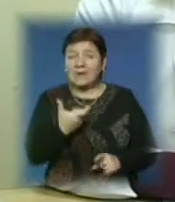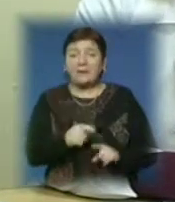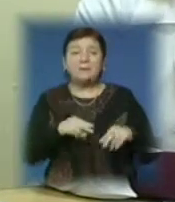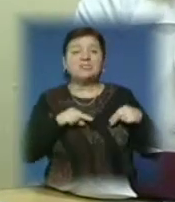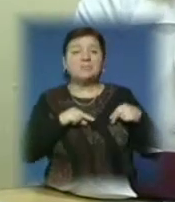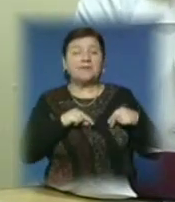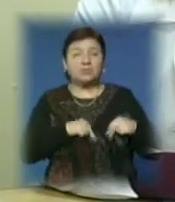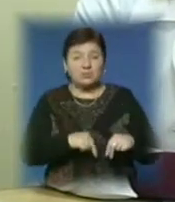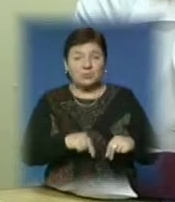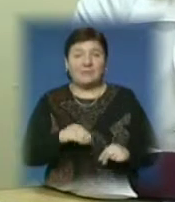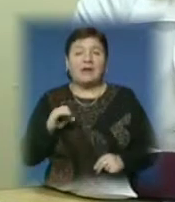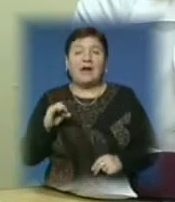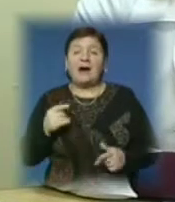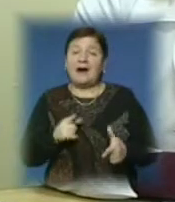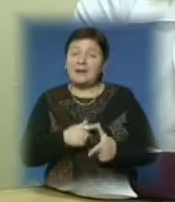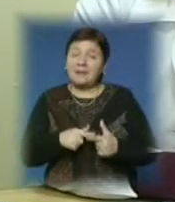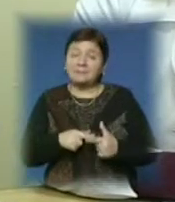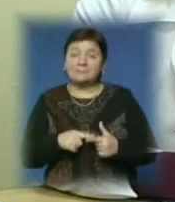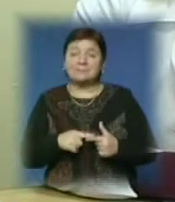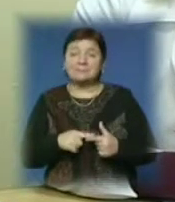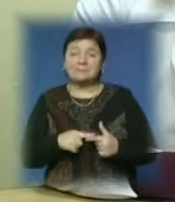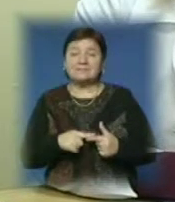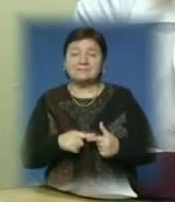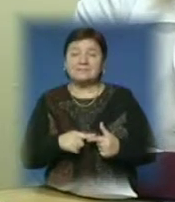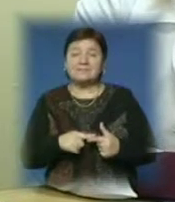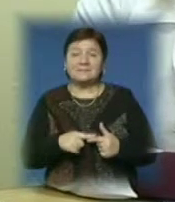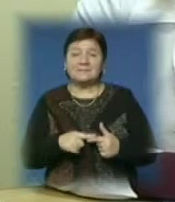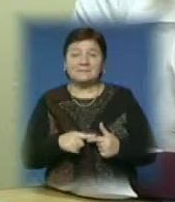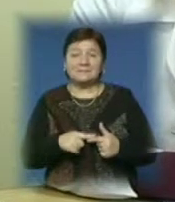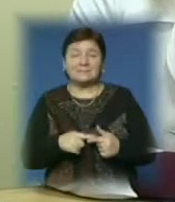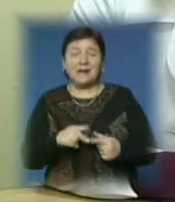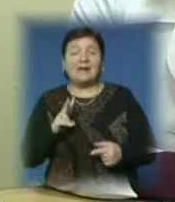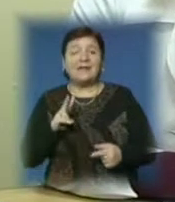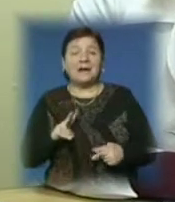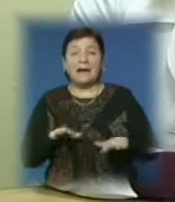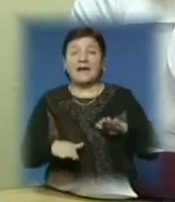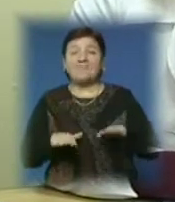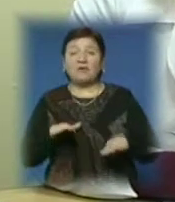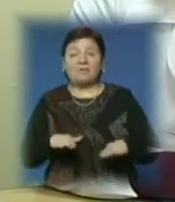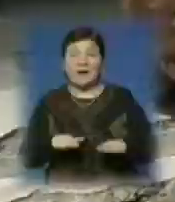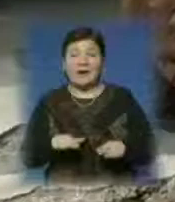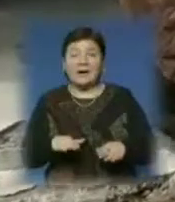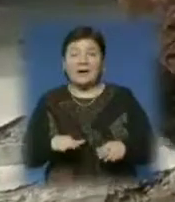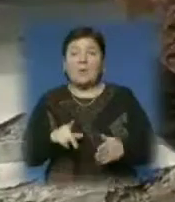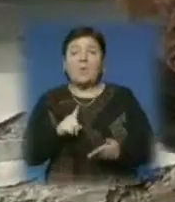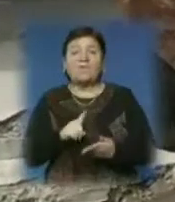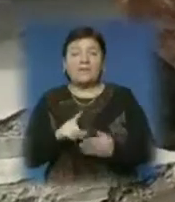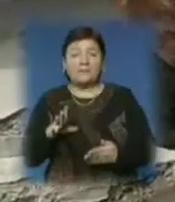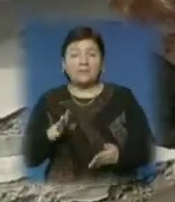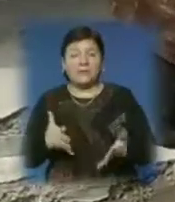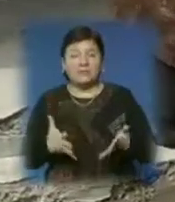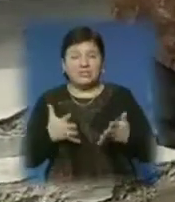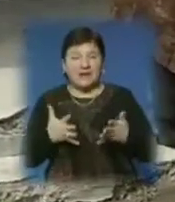працюють фізично, але рівновага має бути чітка». Ожиріння є